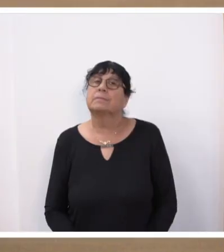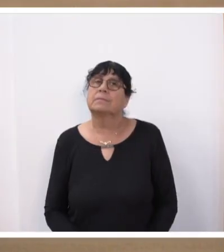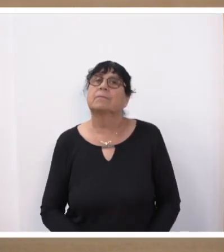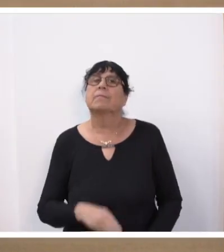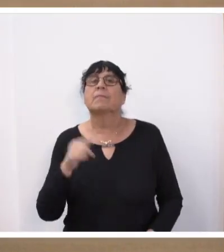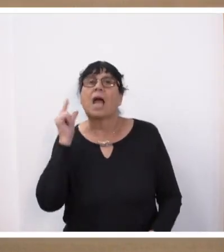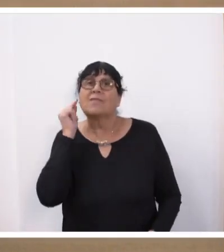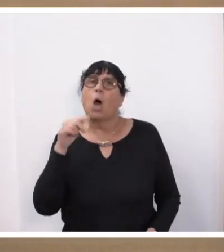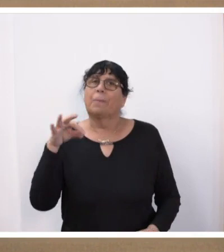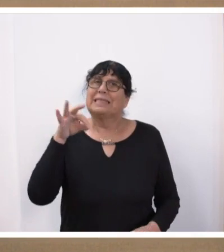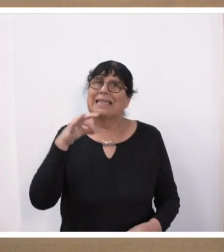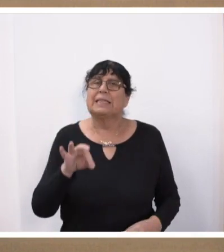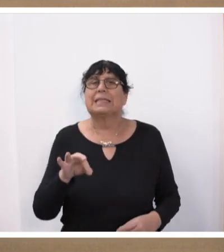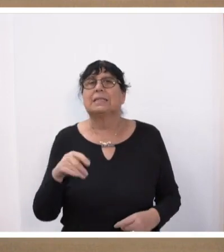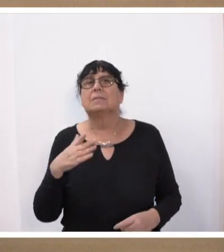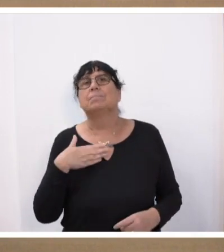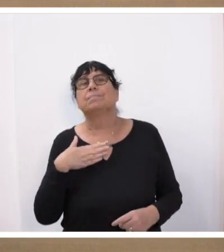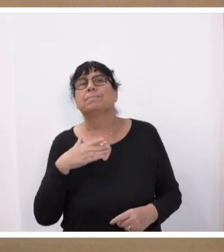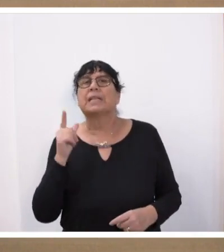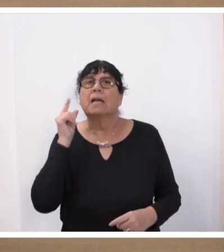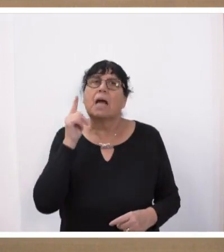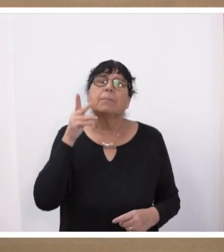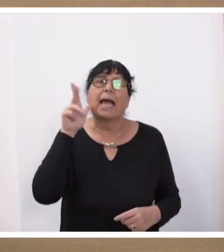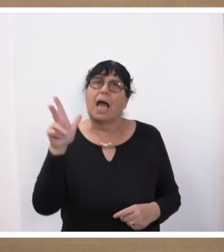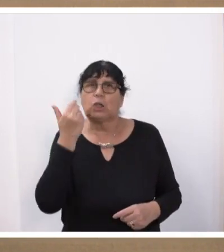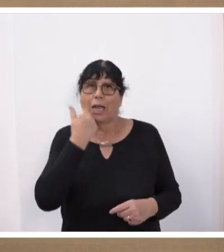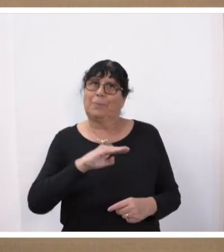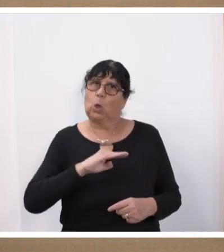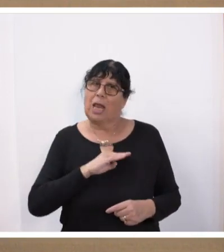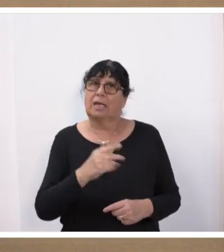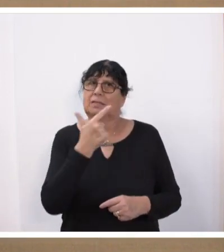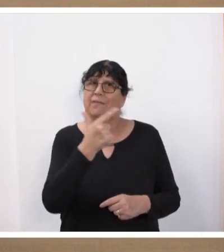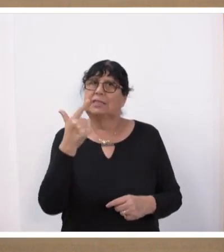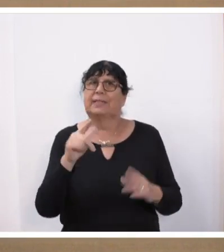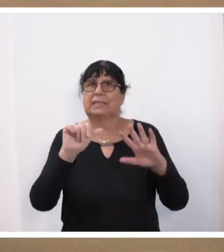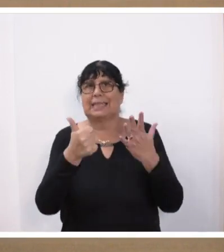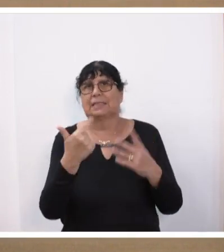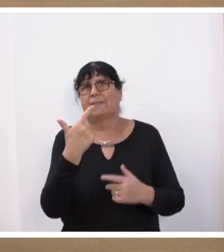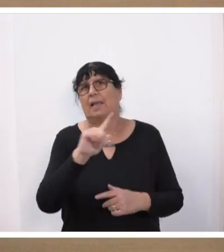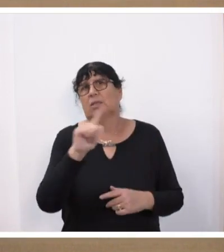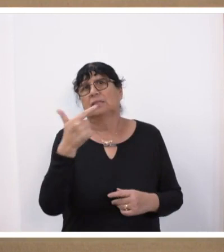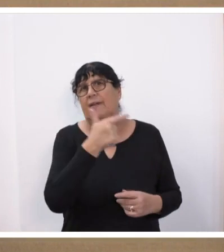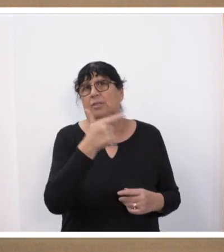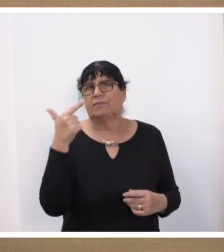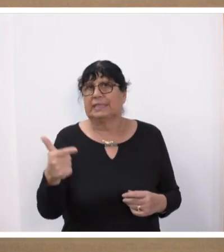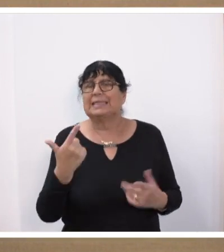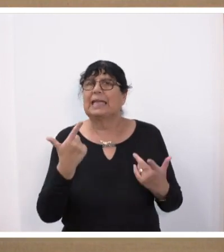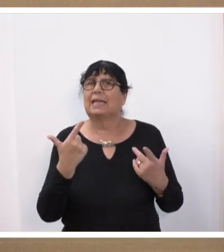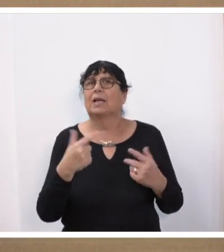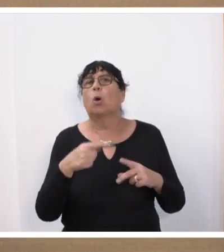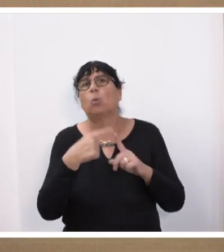Frau Präsidentin, meine Damen und Herren, liebe Kolleginnen und Kollegen, der 22.06.2022 und der 5.10